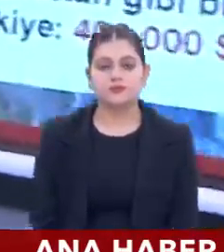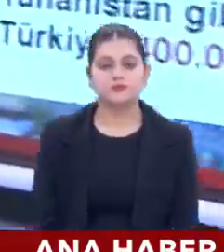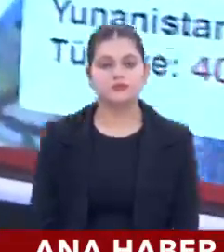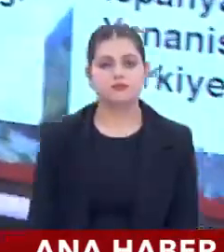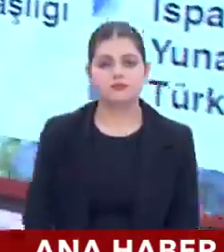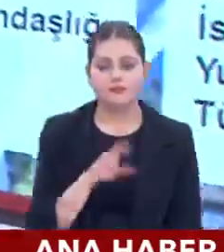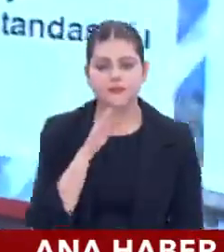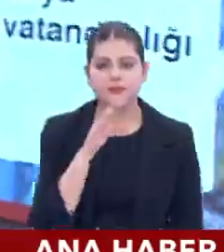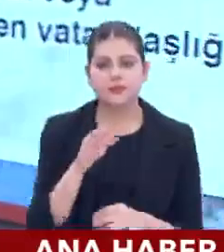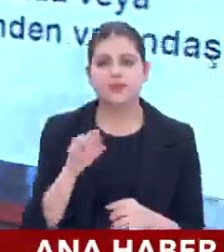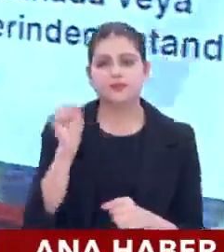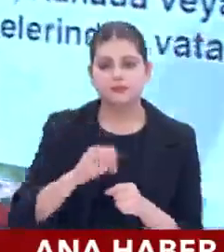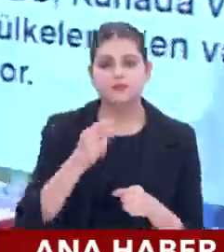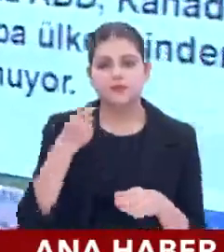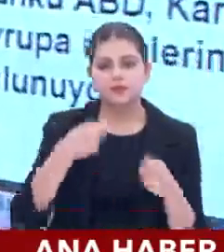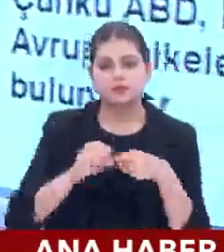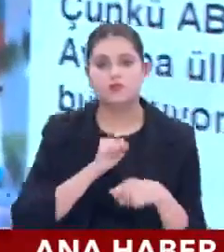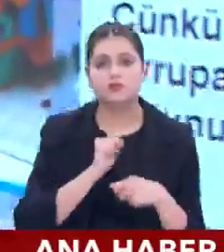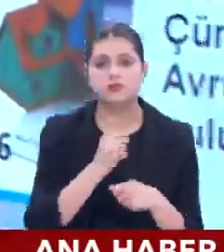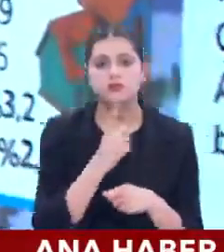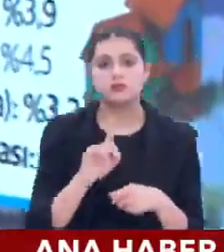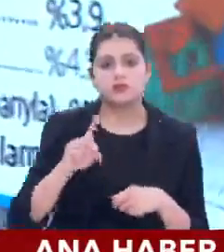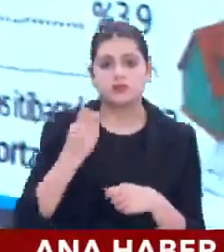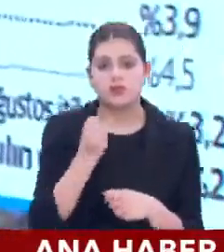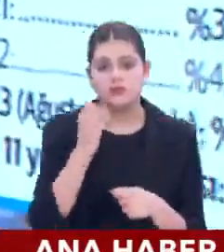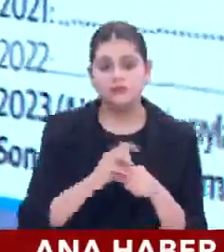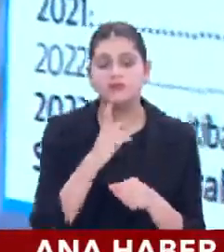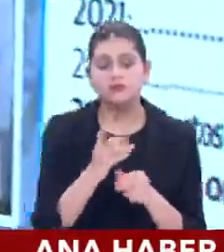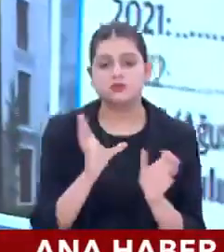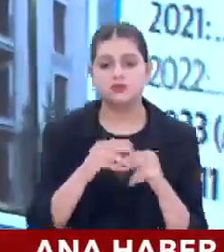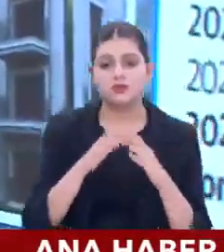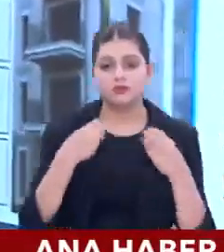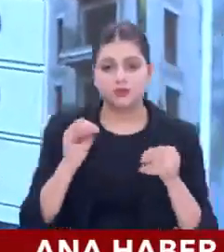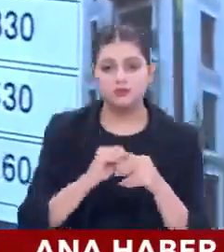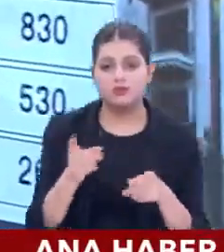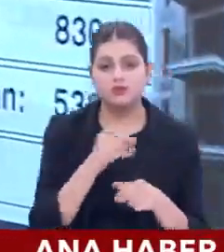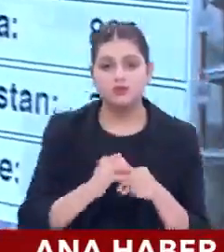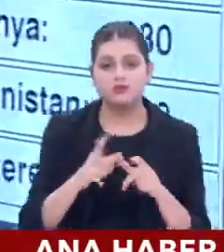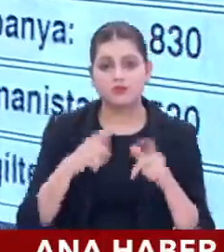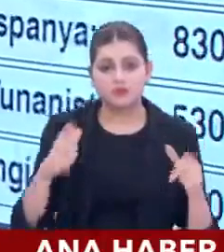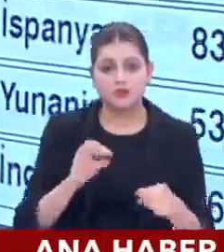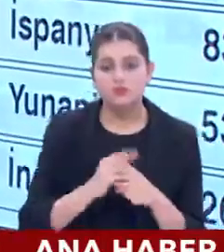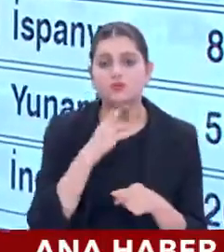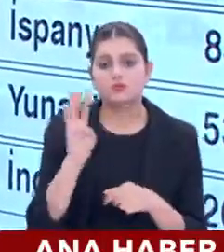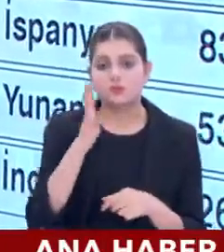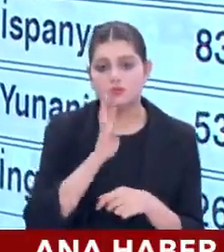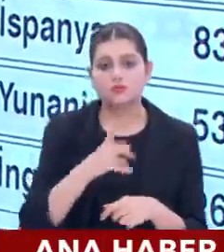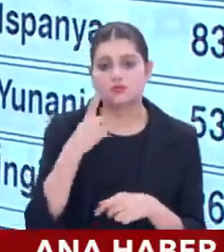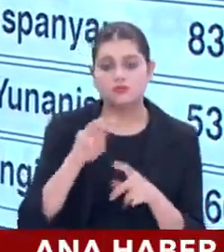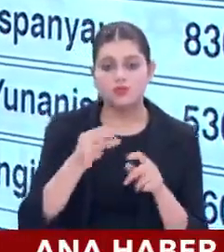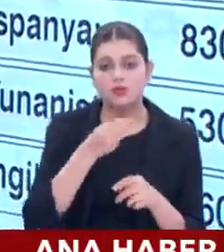Yabancı karşıtlığı yatırımcıyı ürküttü. Dünya genelinde yabancıya konut satış pazarının büyüklüğü 400